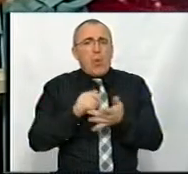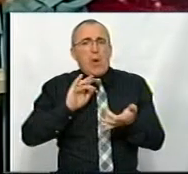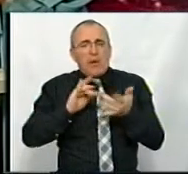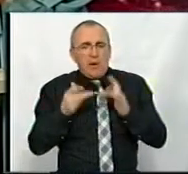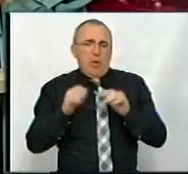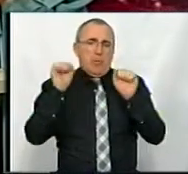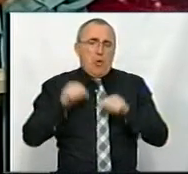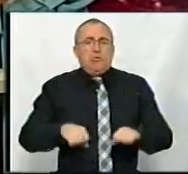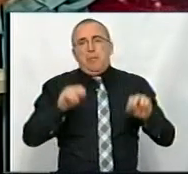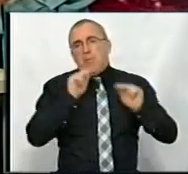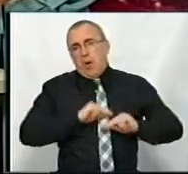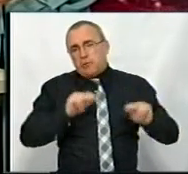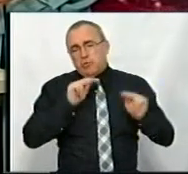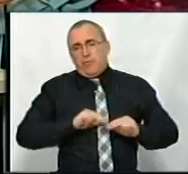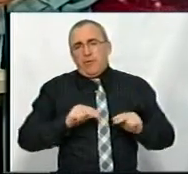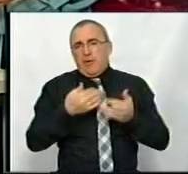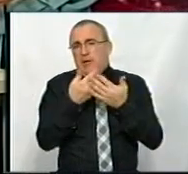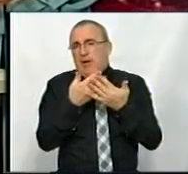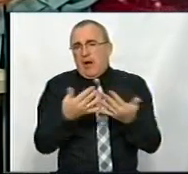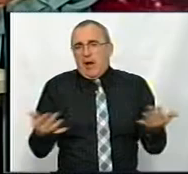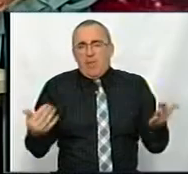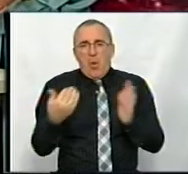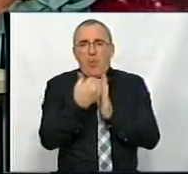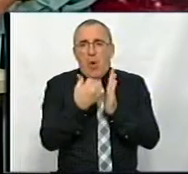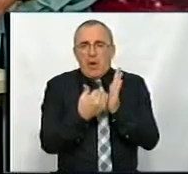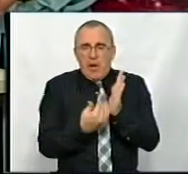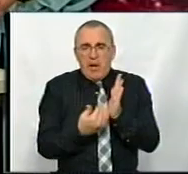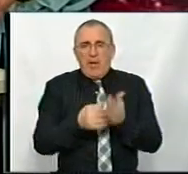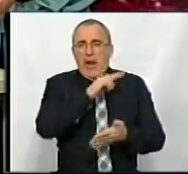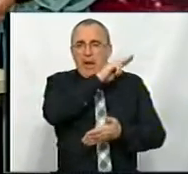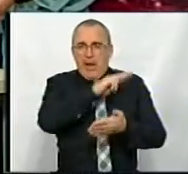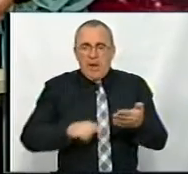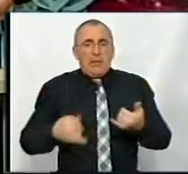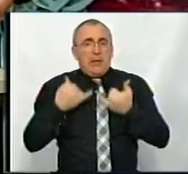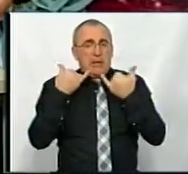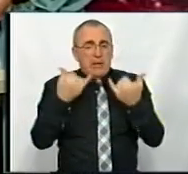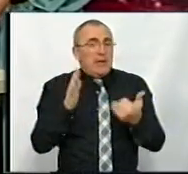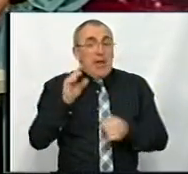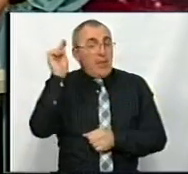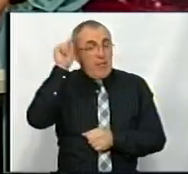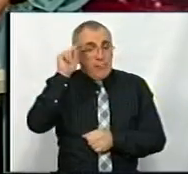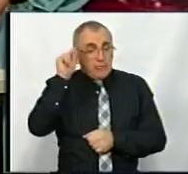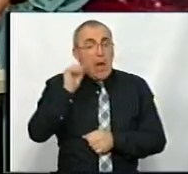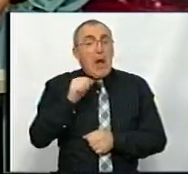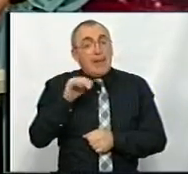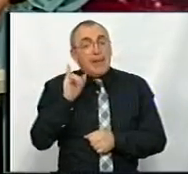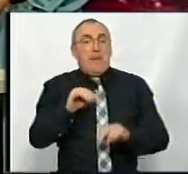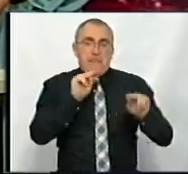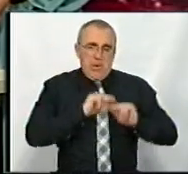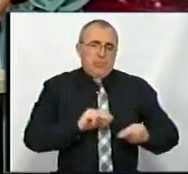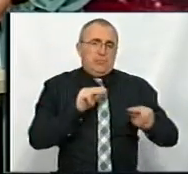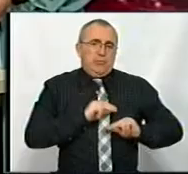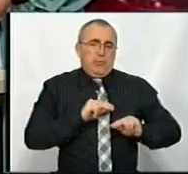можливість працювати з різноманітними програмами, зокрема ліцензійними, для того, щоб не тільки навчатися, наприклад, але й працювати.